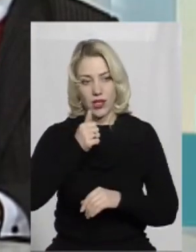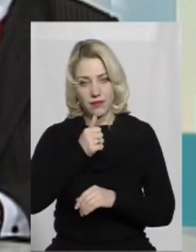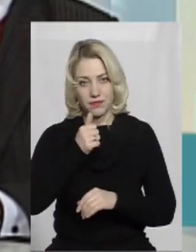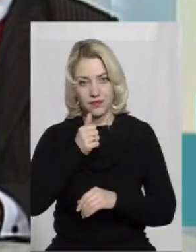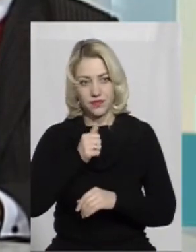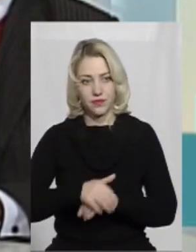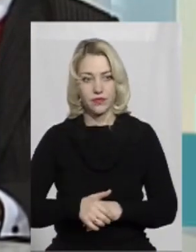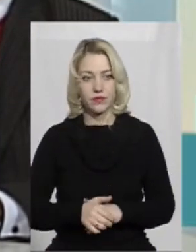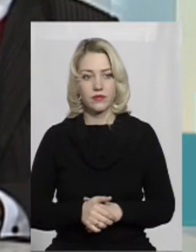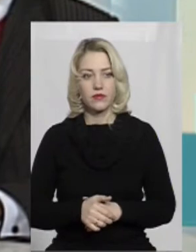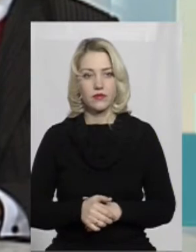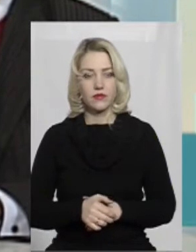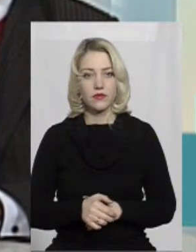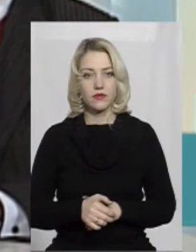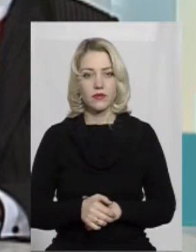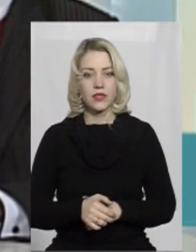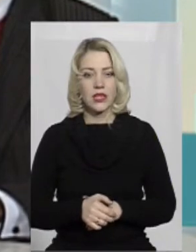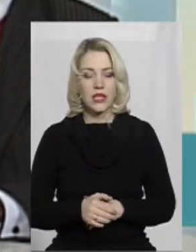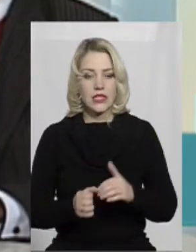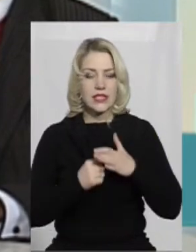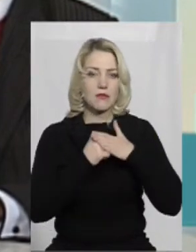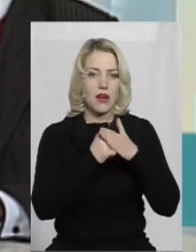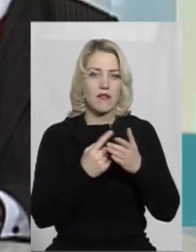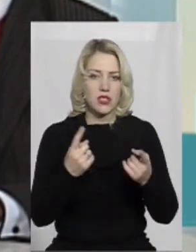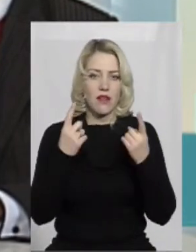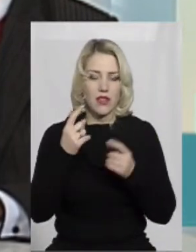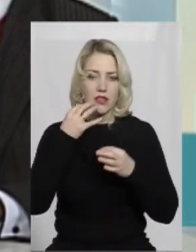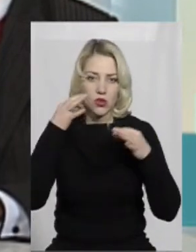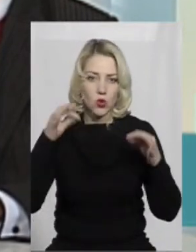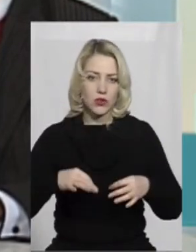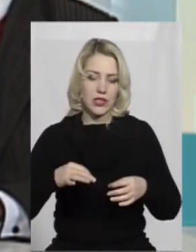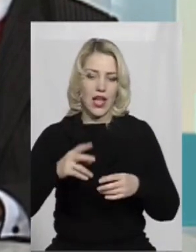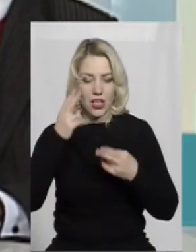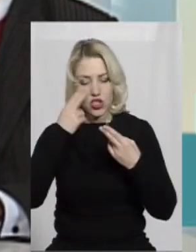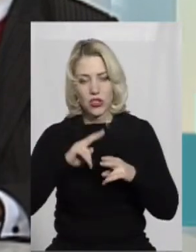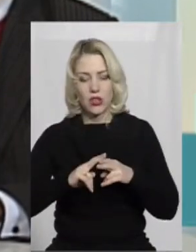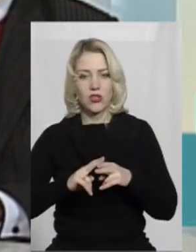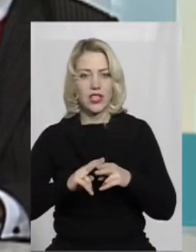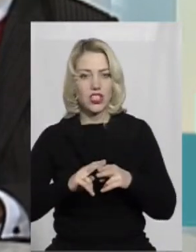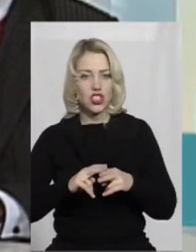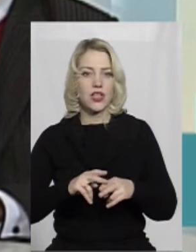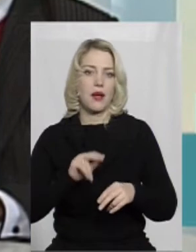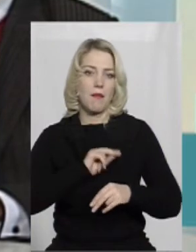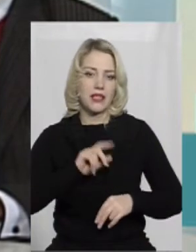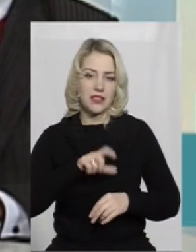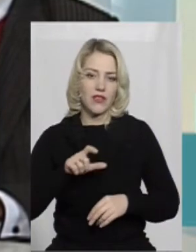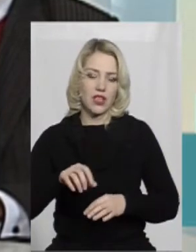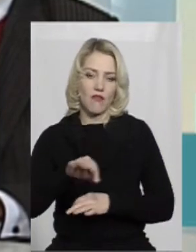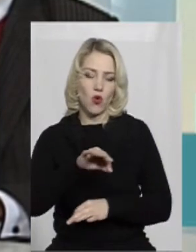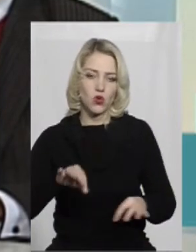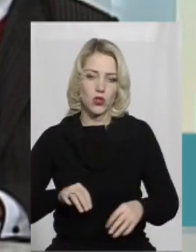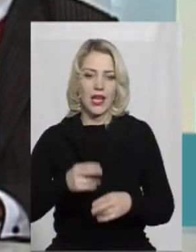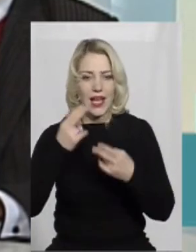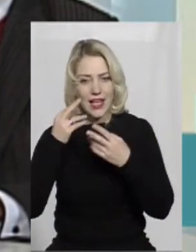спиравшись на великий досвід інженерно-технічних працівників, конструкторів,